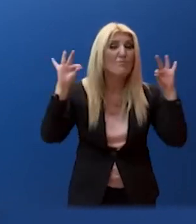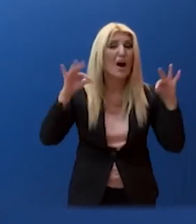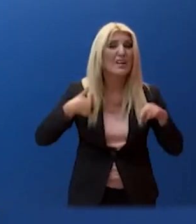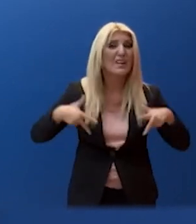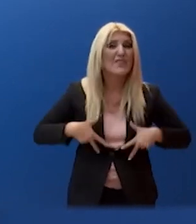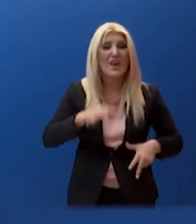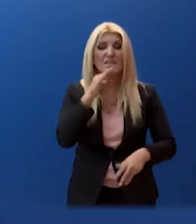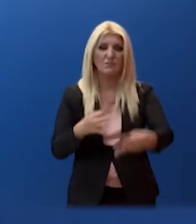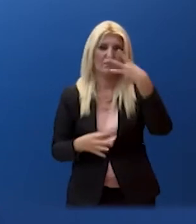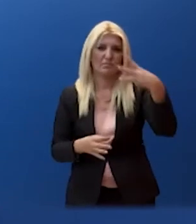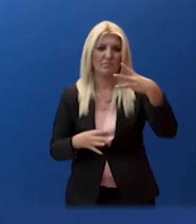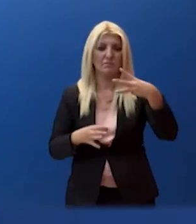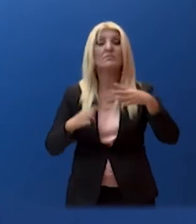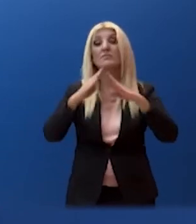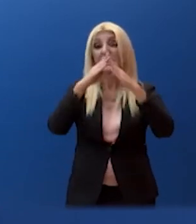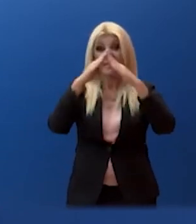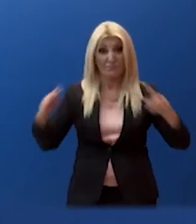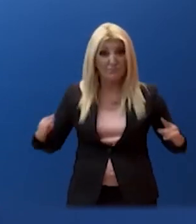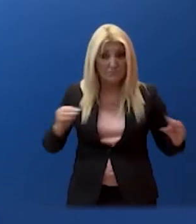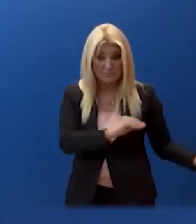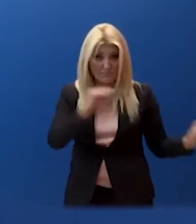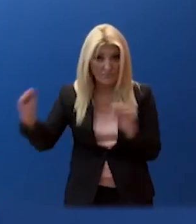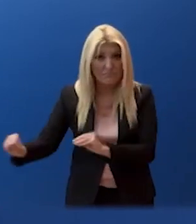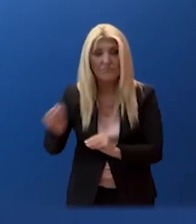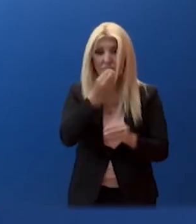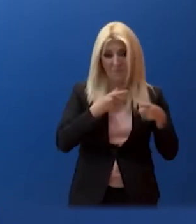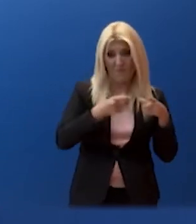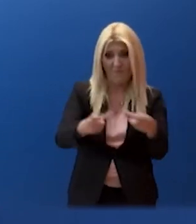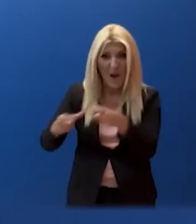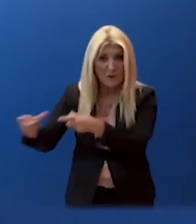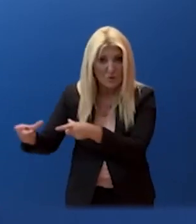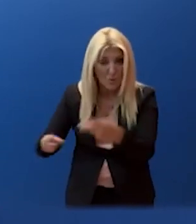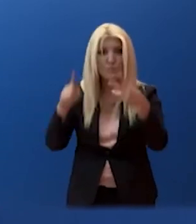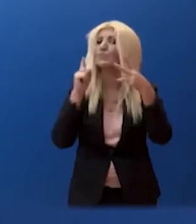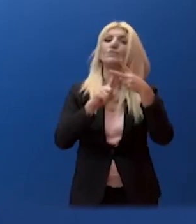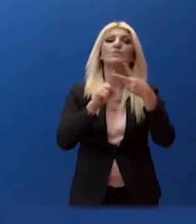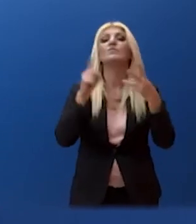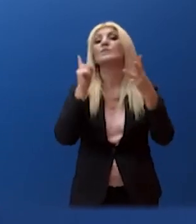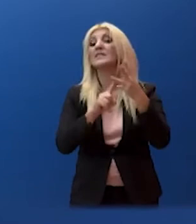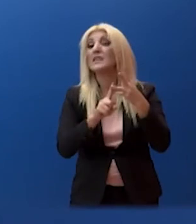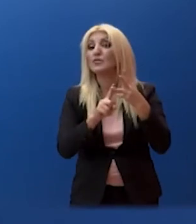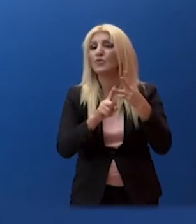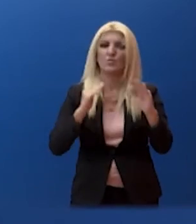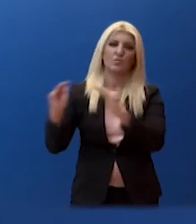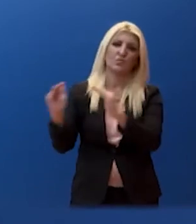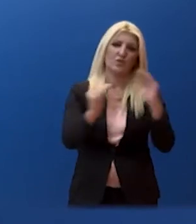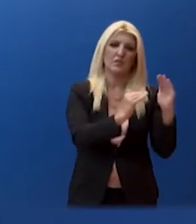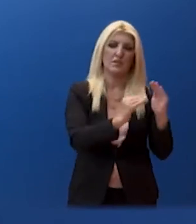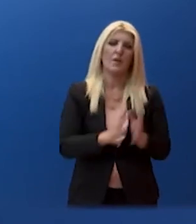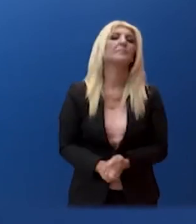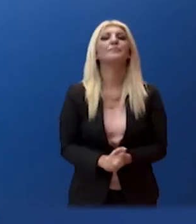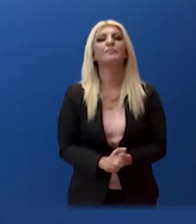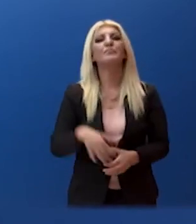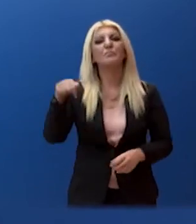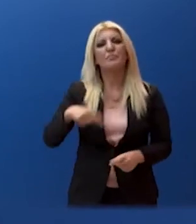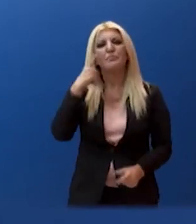προστασία. Σε ό,τι αφορά τον κορονοϊό, είναι αδιαμφισβήτητο ότι η χώρα μας εξακολουθεί να τα καταφέρνει καλύτερα από τις